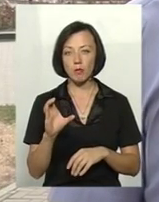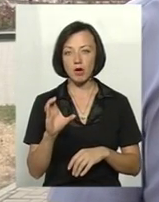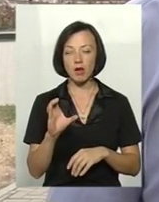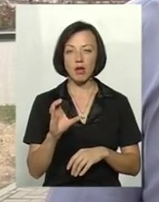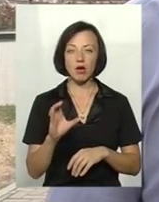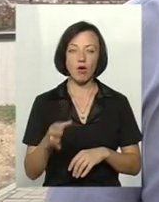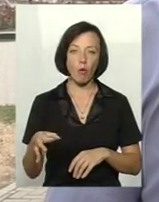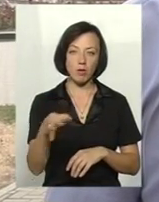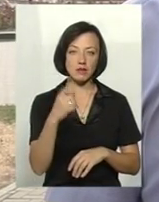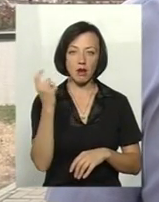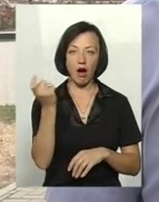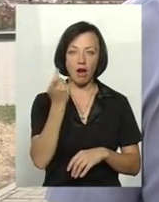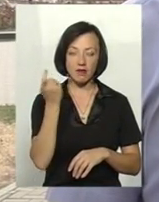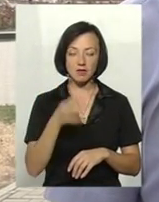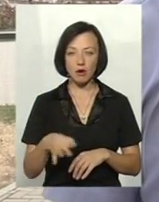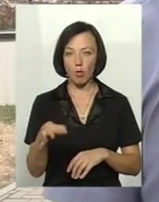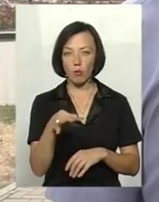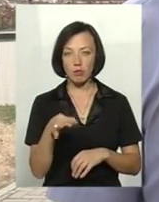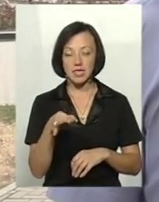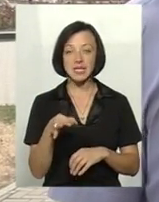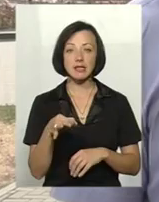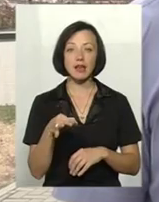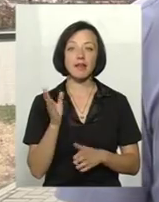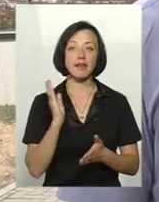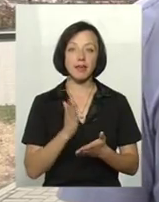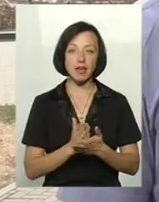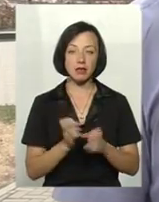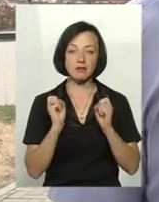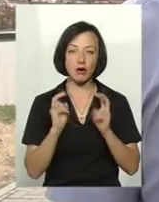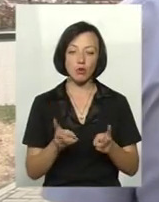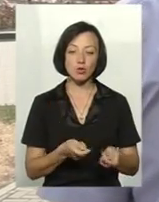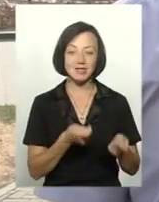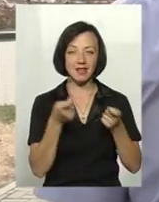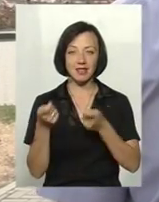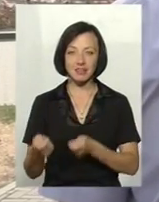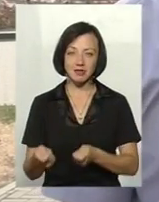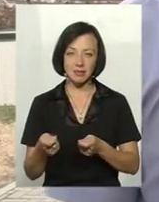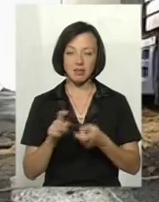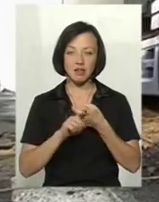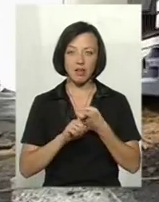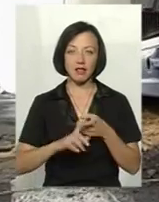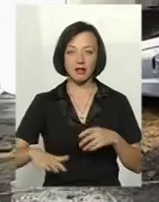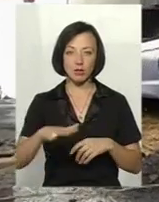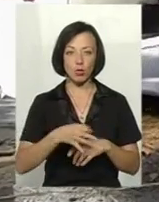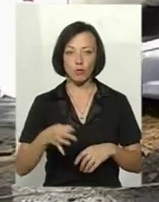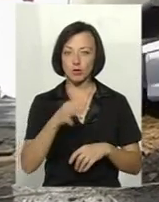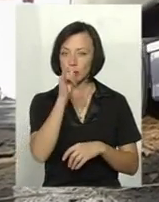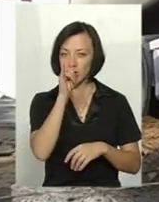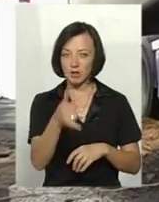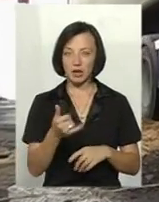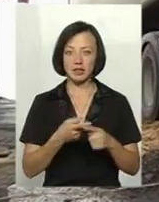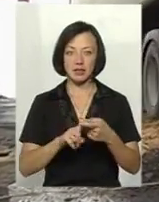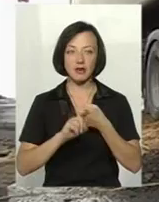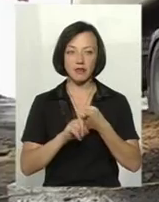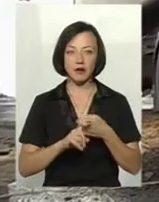Сумська область, Харківська область. Тобто є загроза занесення збутника на територію області. Щоб не пустити небезпечний